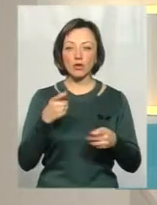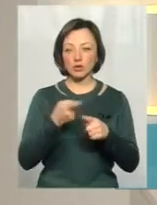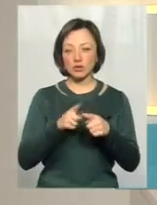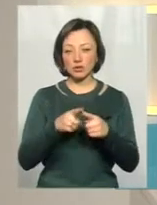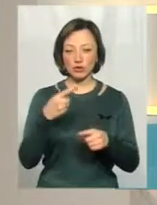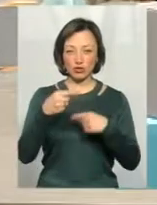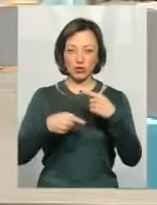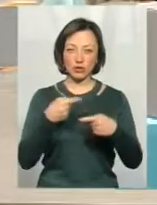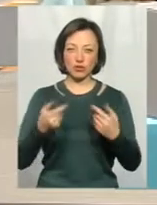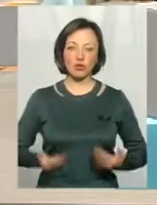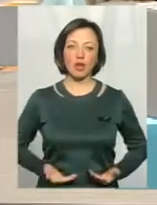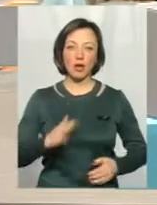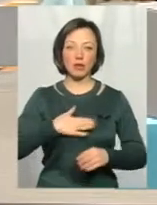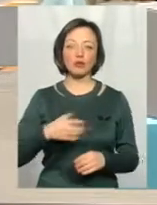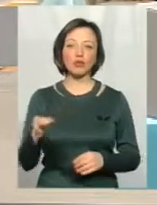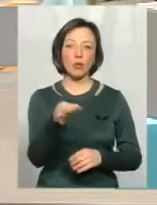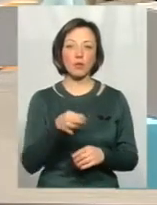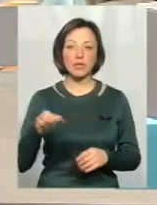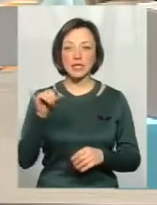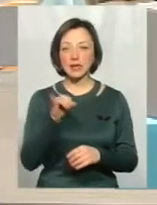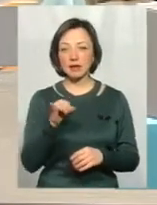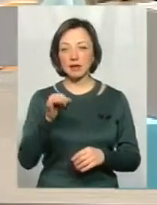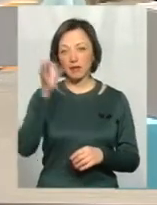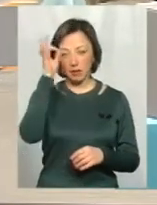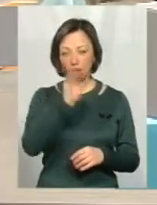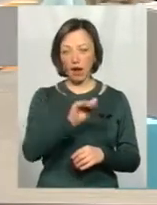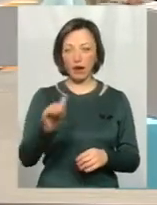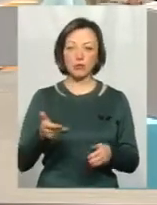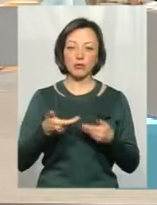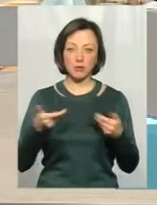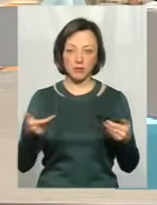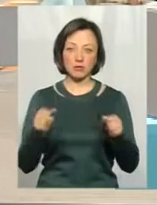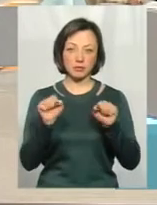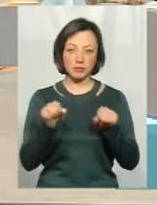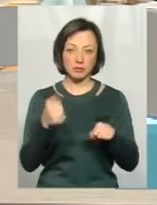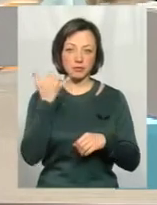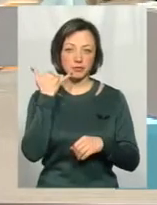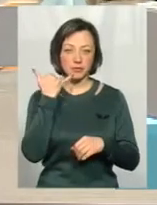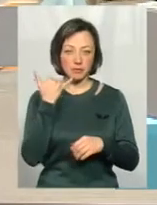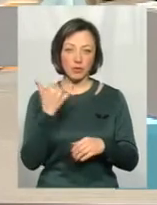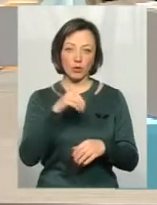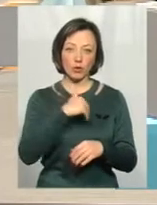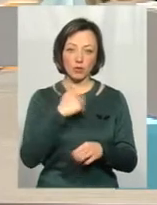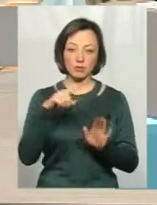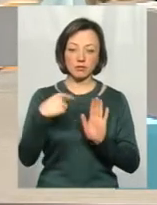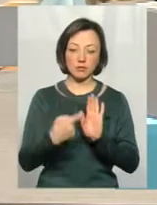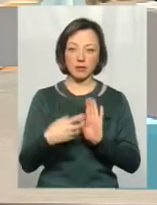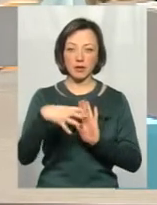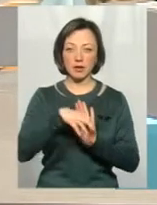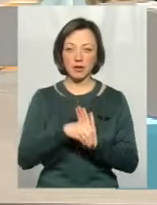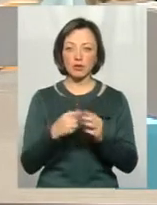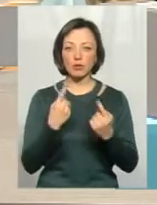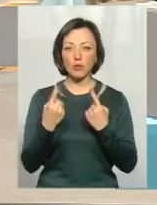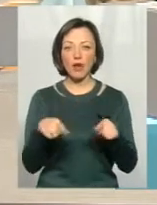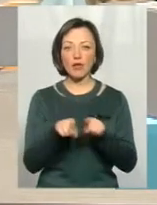життя нашої області. І нагадую також, що ми доступні і за телефоном, якщо хочете приєднатися до нашої